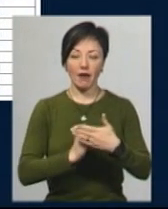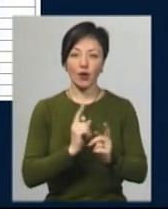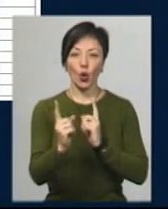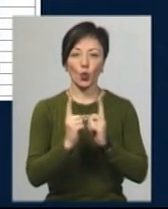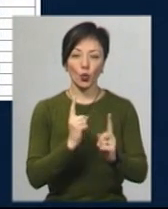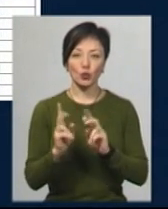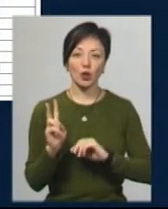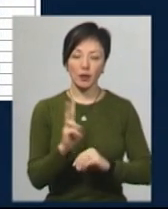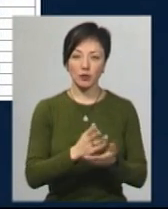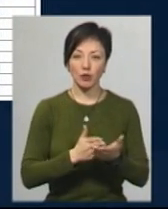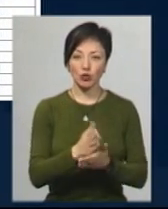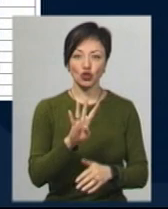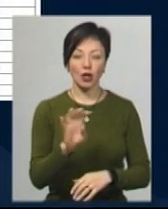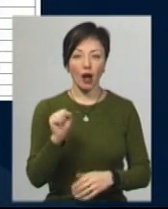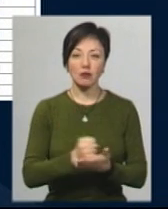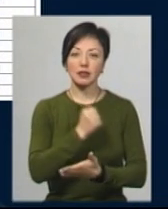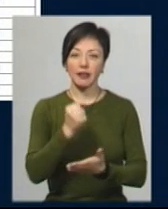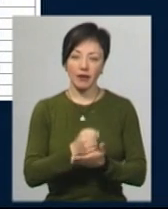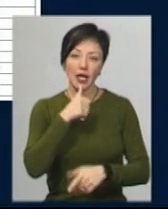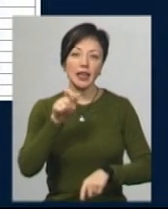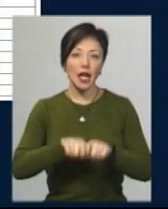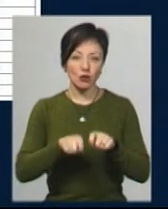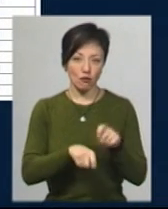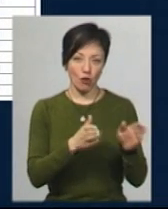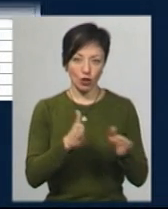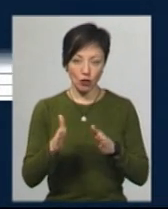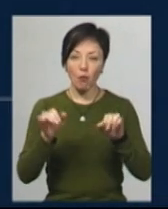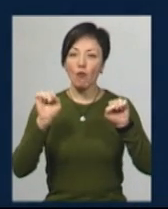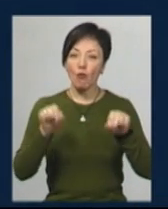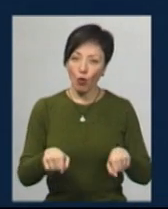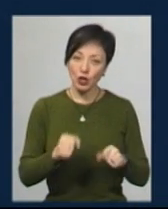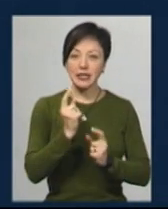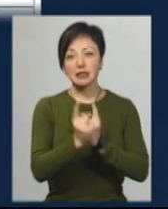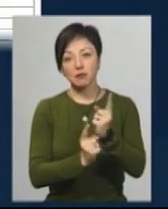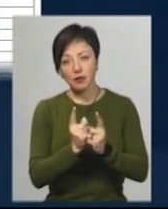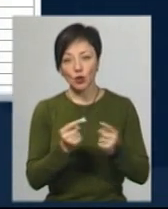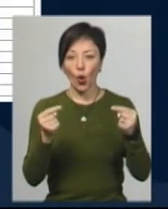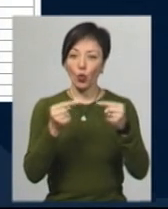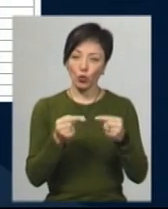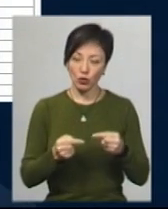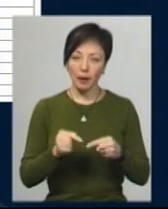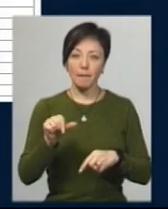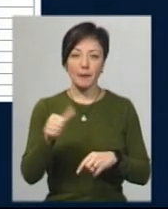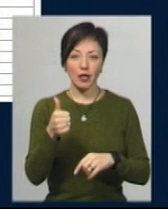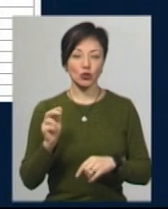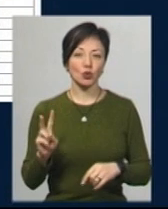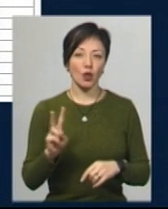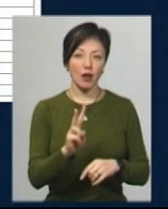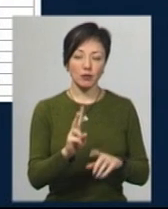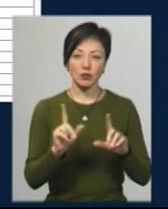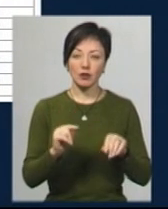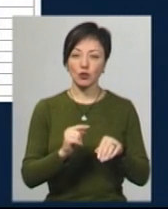тролейбусу за маршрутом 4А затверджено у тестовому режимі. Він може ще змінюватись та уточнюватись. Перший тролейбус